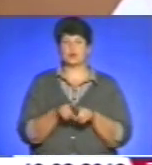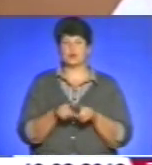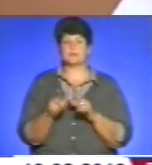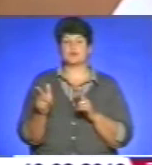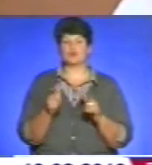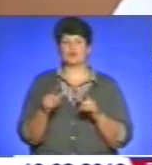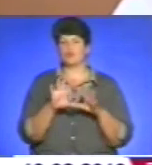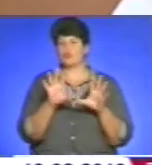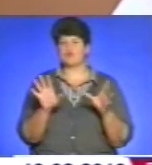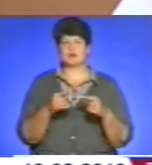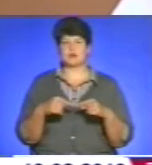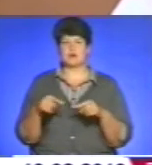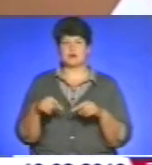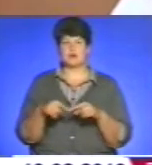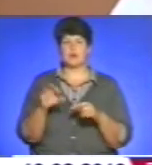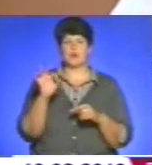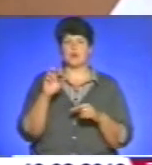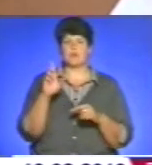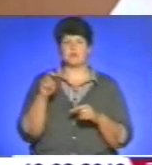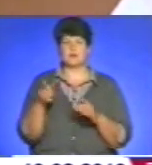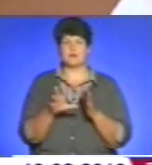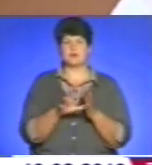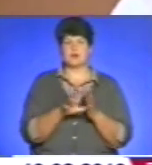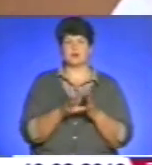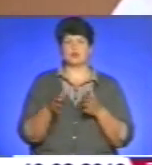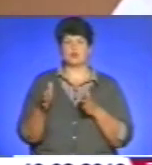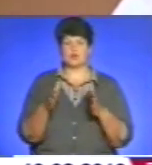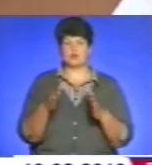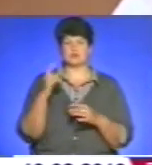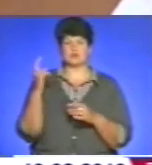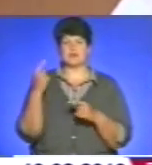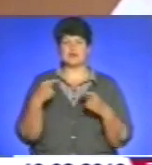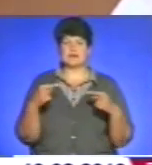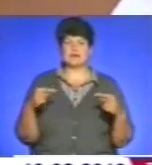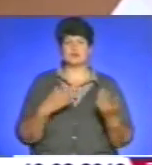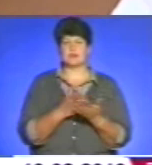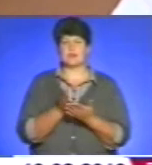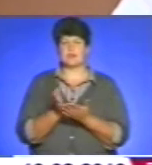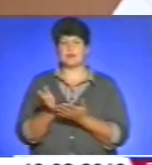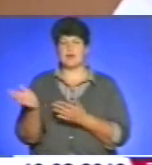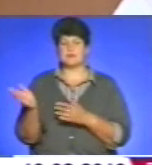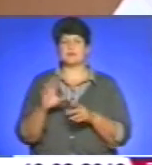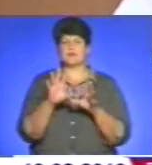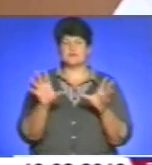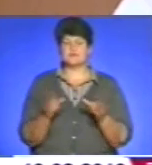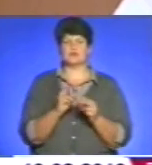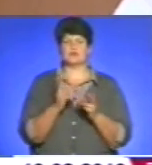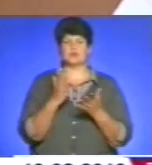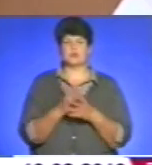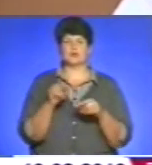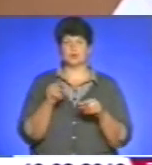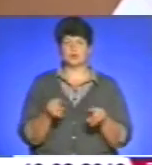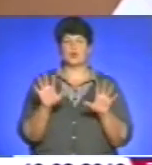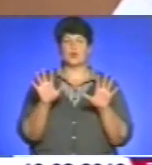в всіх галузях. Це і обленерго, це і дорожнє господарство, це і інші напрямки. Тобто сьогодні якраз всі присутні, в тому числі